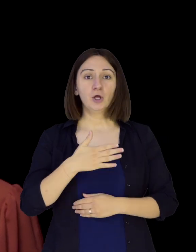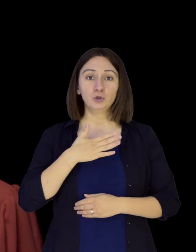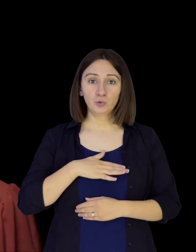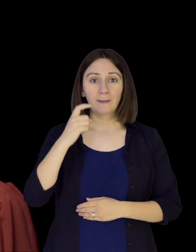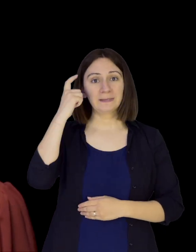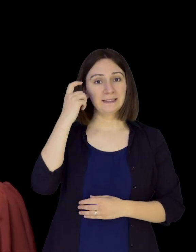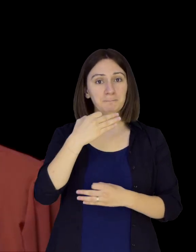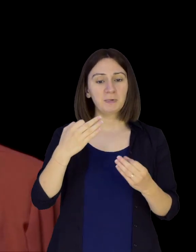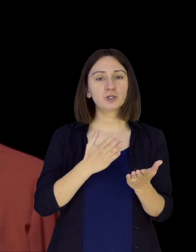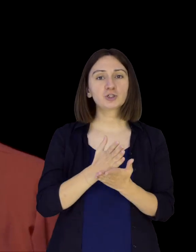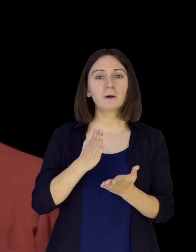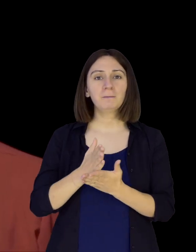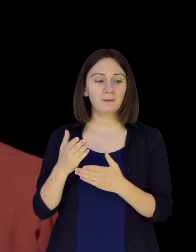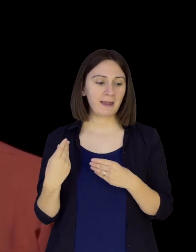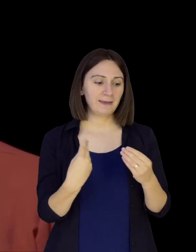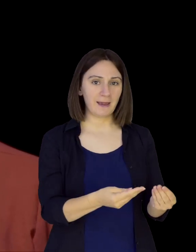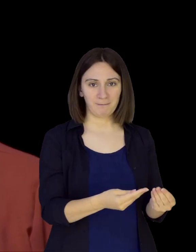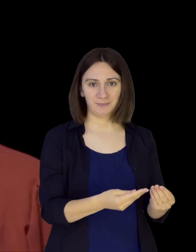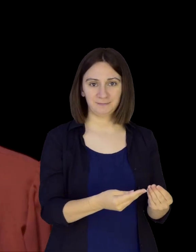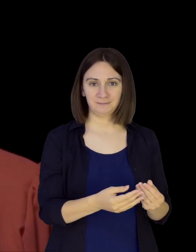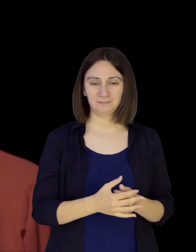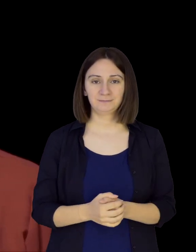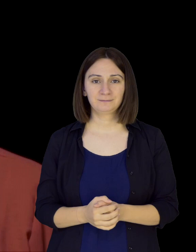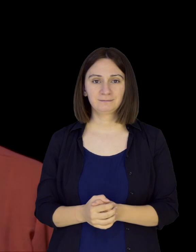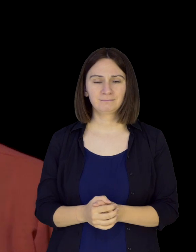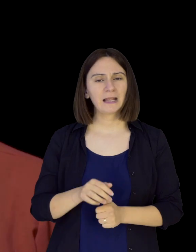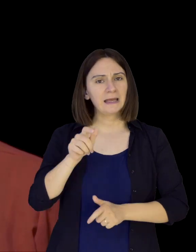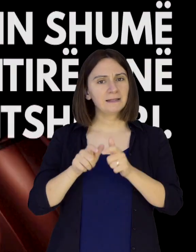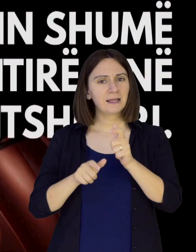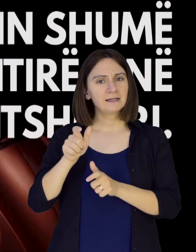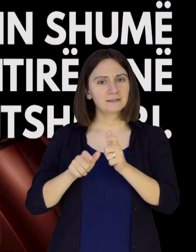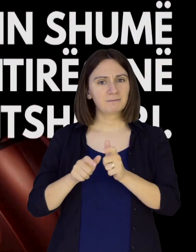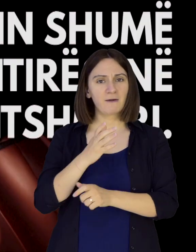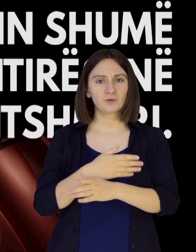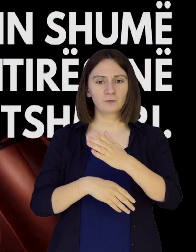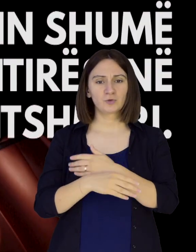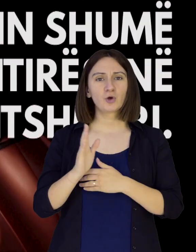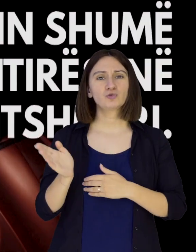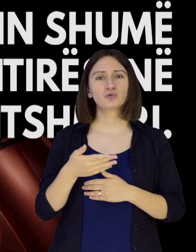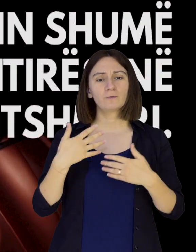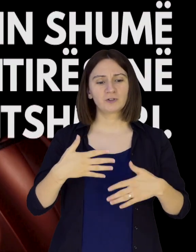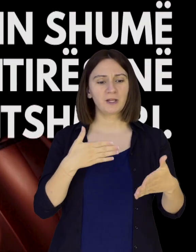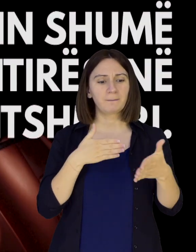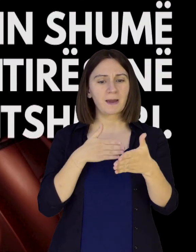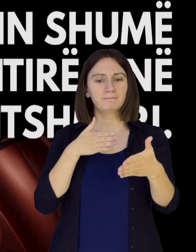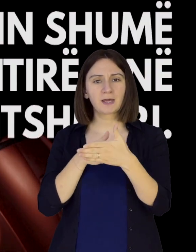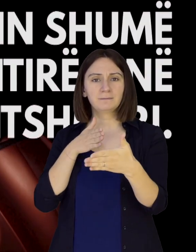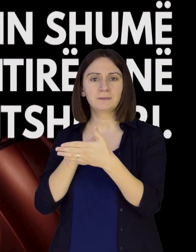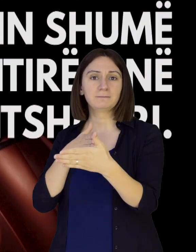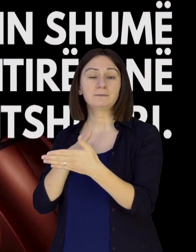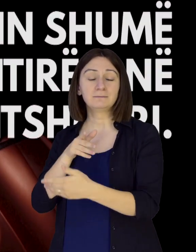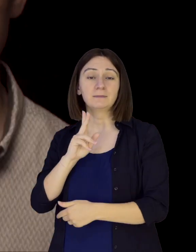Formohemi për shërbimet që duhet të marin fëmijët tanë me aftësit të kufizuara. Njerëzit me aftësit të kufizuara ndeshin shumë